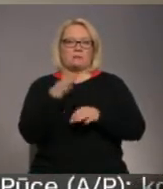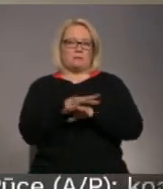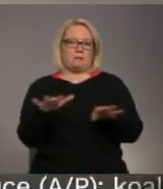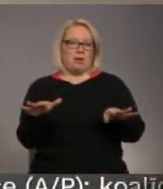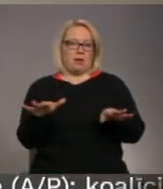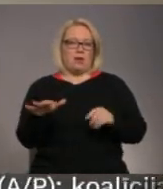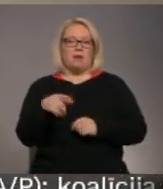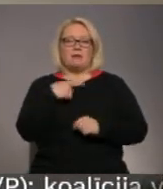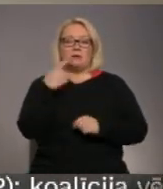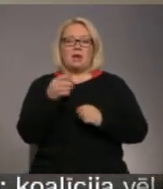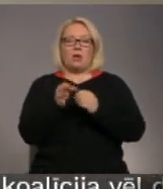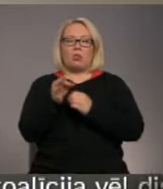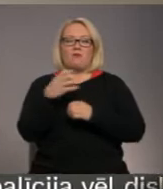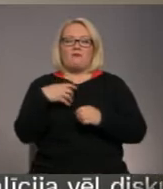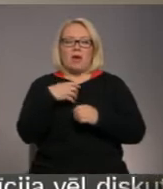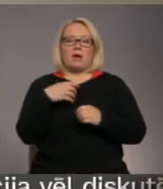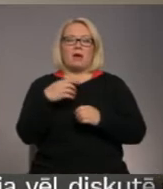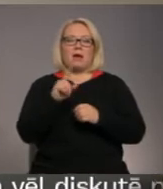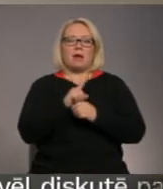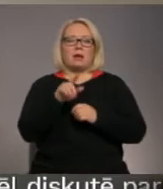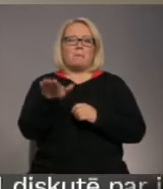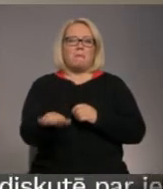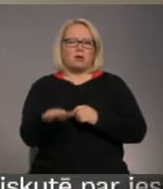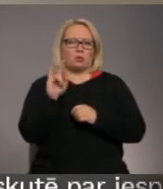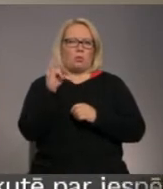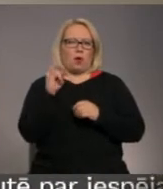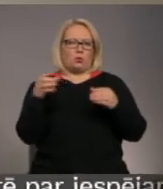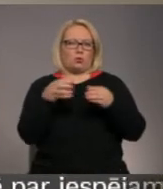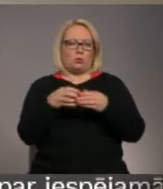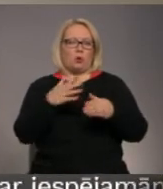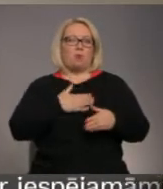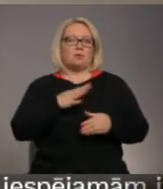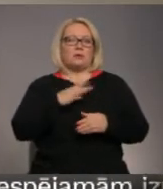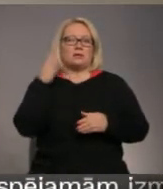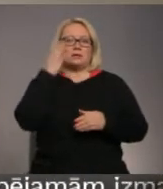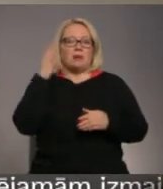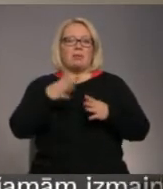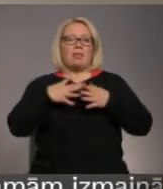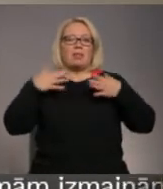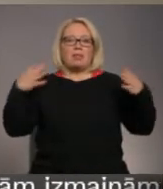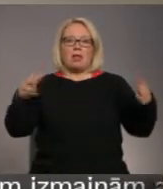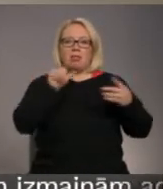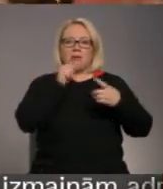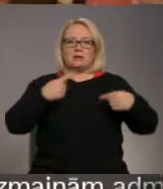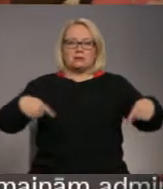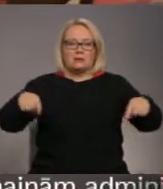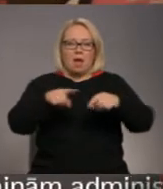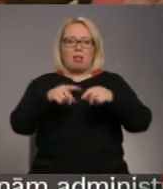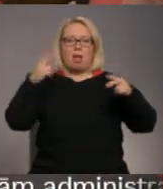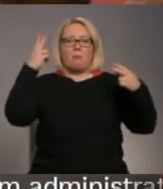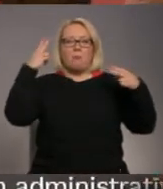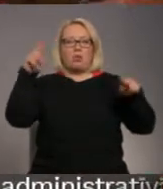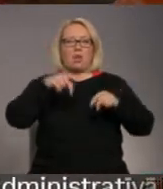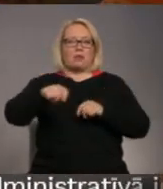vajadzēja arī mazo bērnu grupiņu. Un mūsu sapnis bija liela zāle, moderna virtuve,